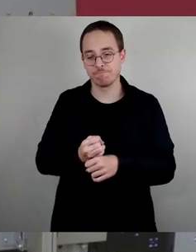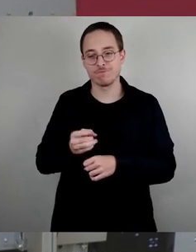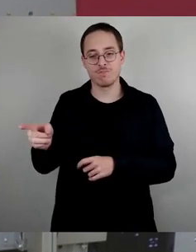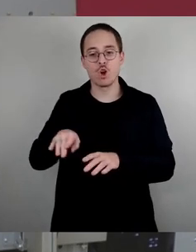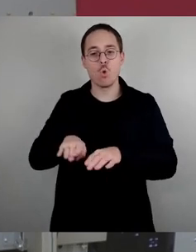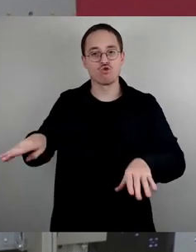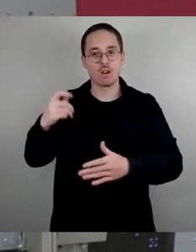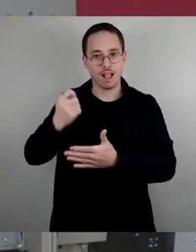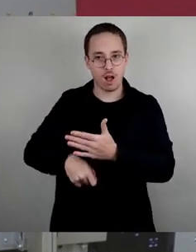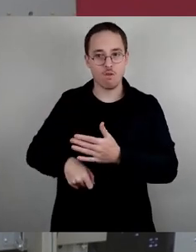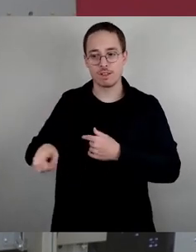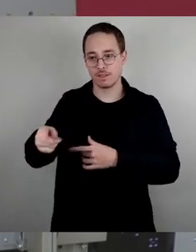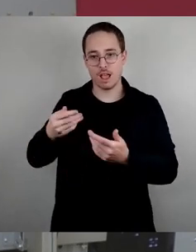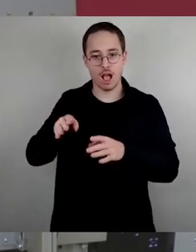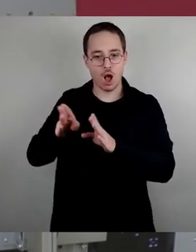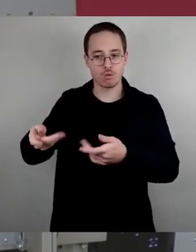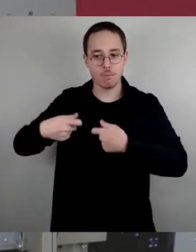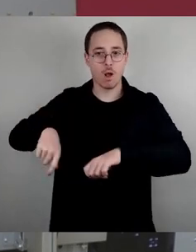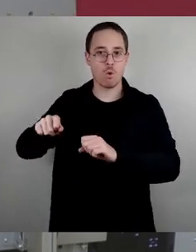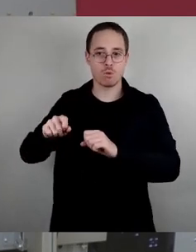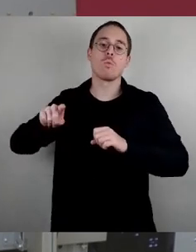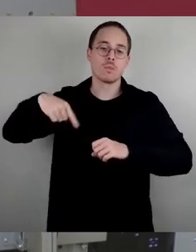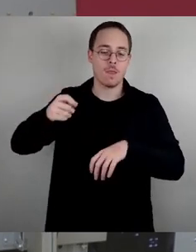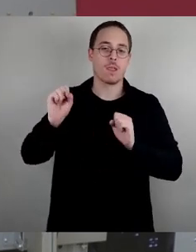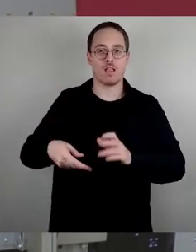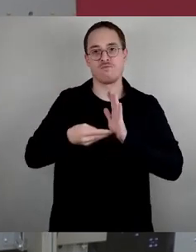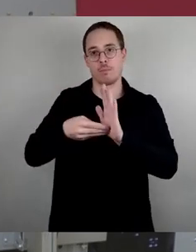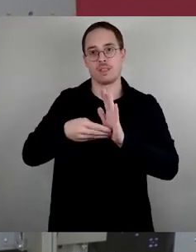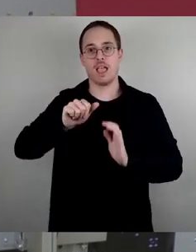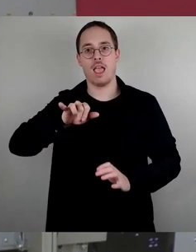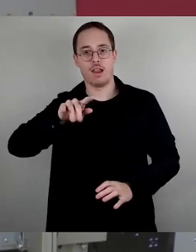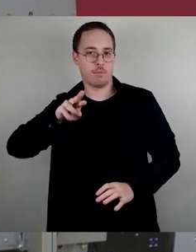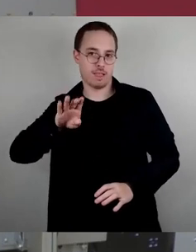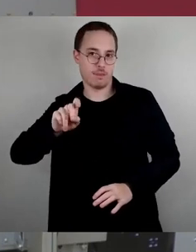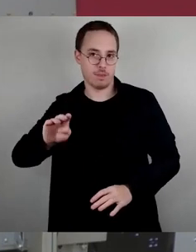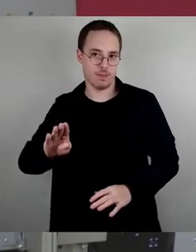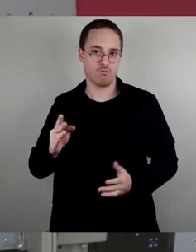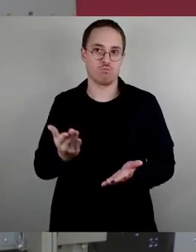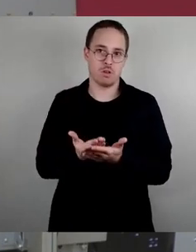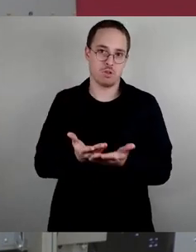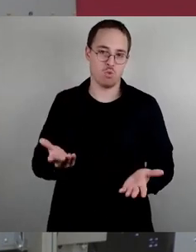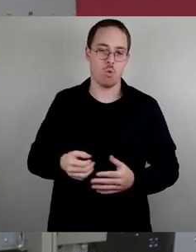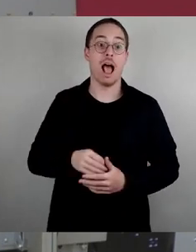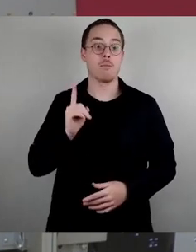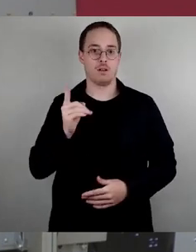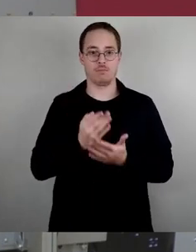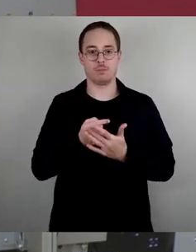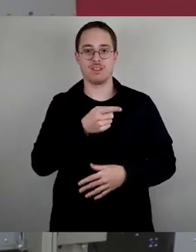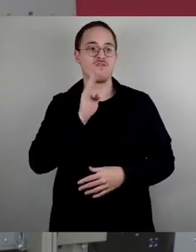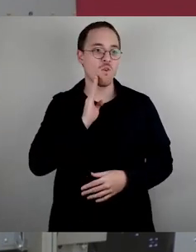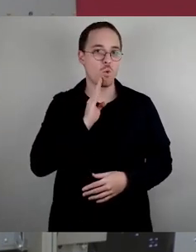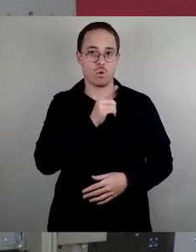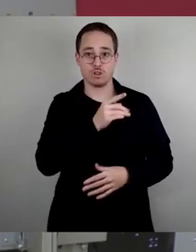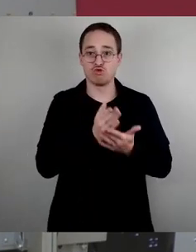verdammt viel Geld damit und es ist okay, das kann er machen. Aber Wohnungen zu nehmen, wo Familien drin wohnen und dann eine Wohnung, zwei Wohnungen, drei Wohnungen,